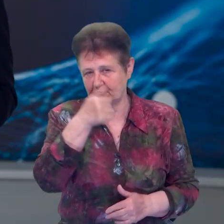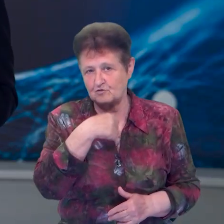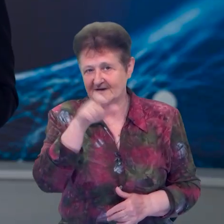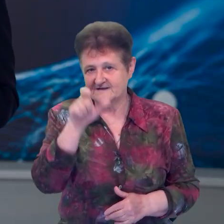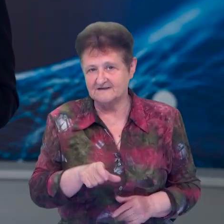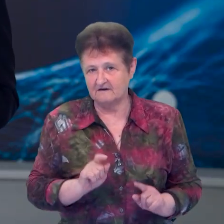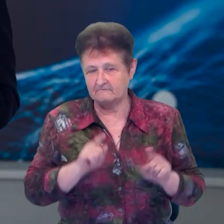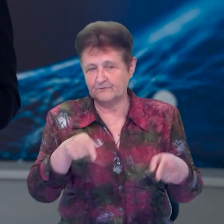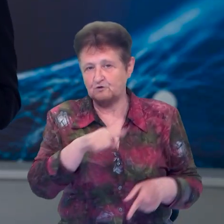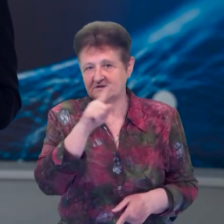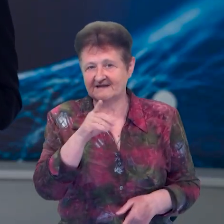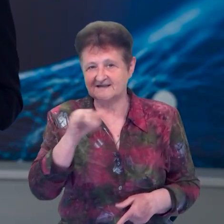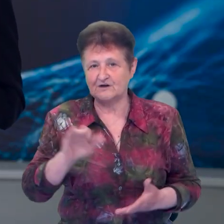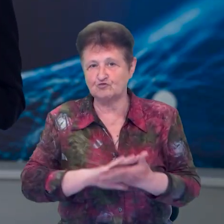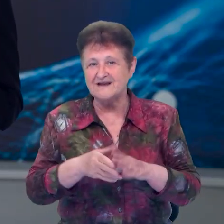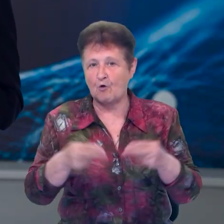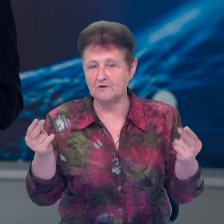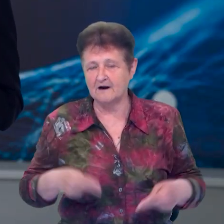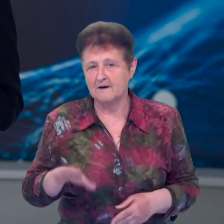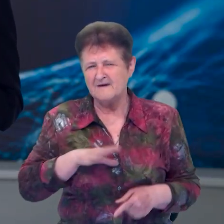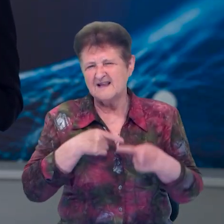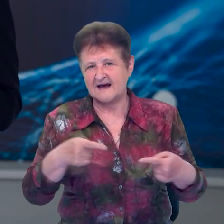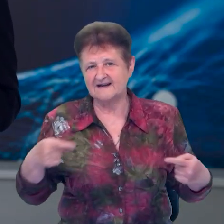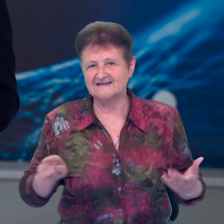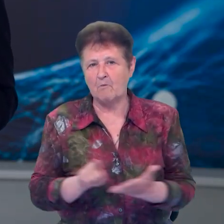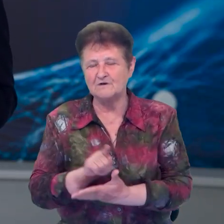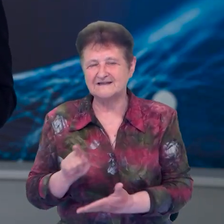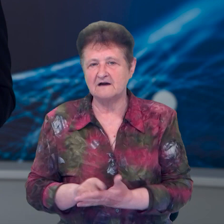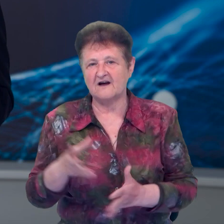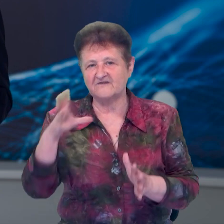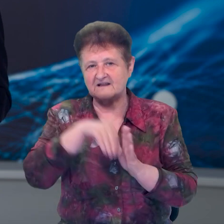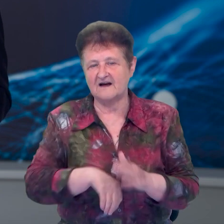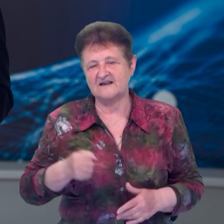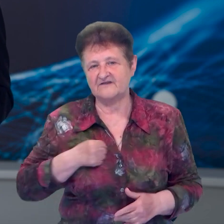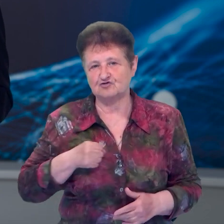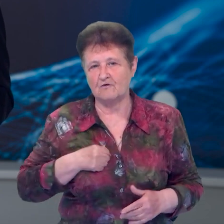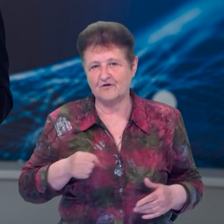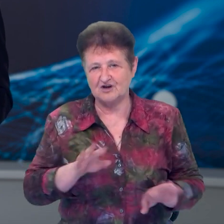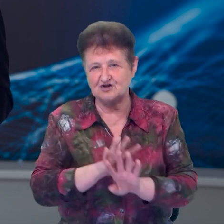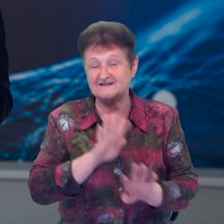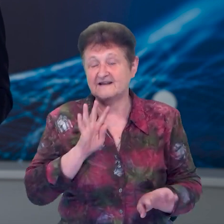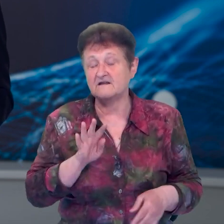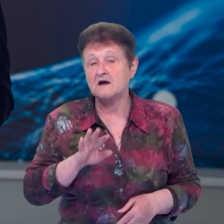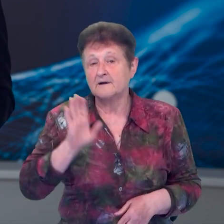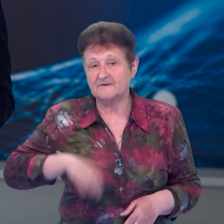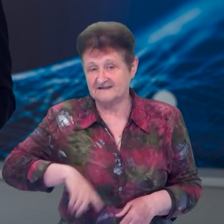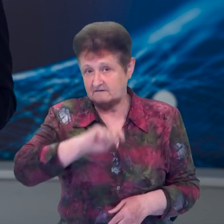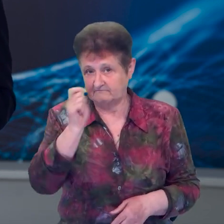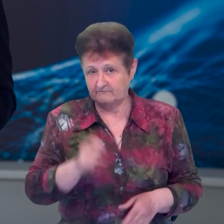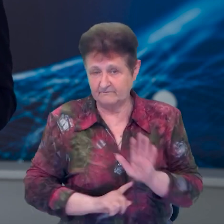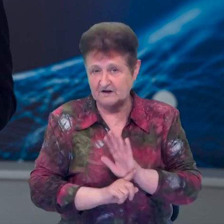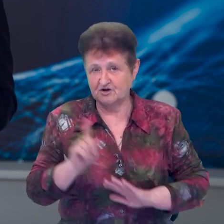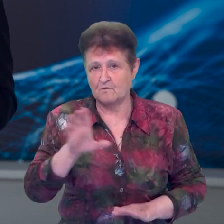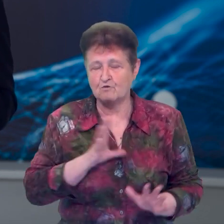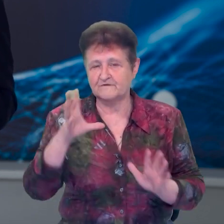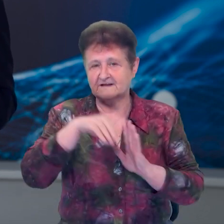чоловік став до ЛАВЗСУ за контрактом. Служив на різних посадах у складі військової частини. Після початку повномасштабної війни